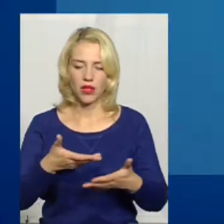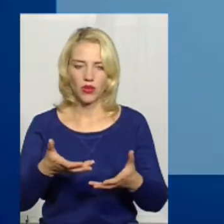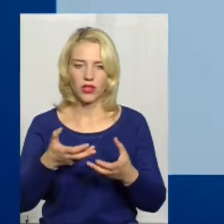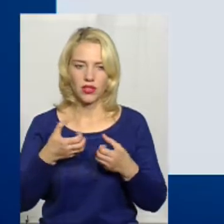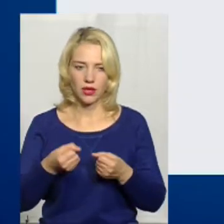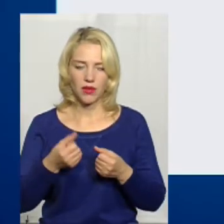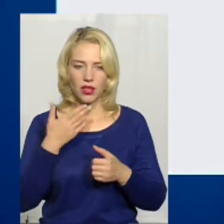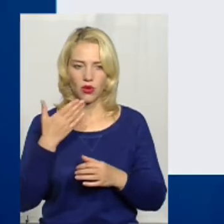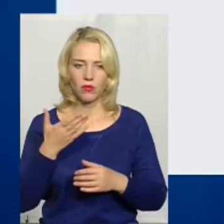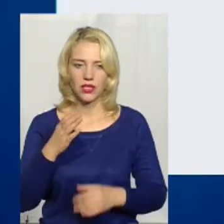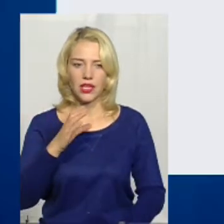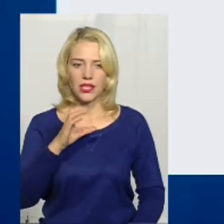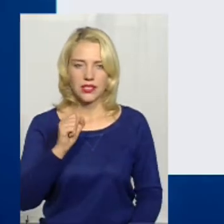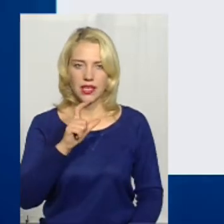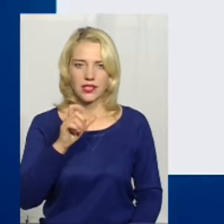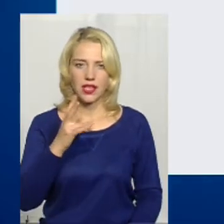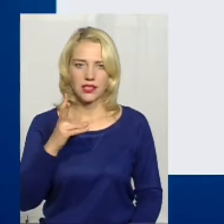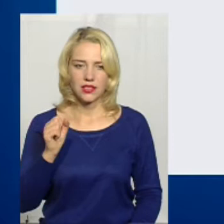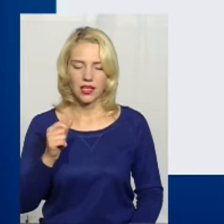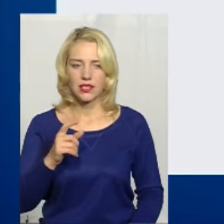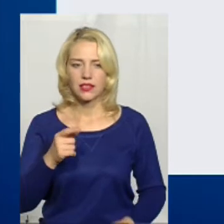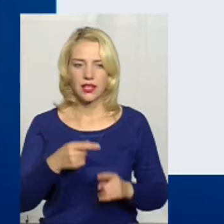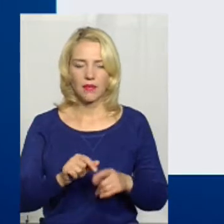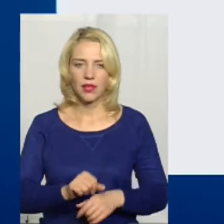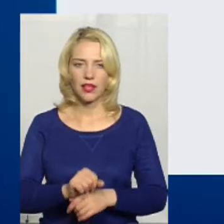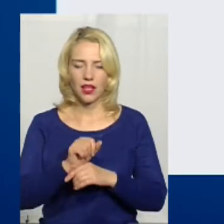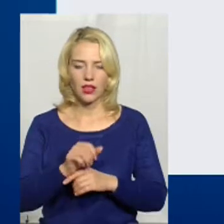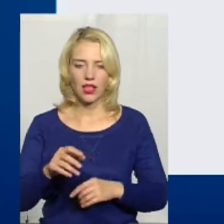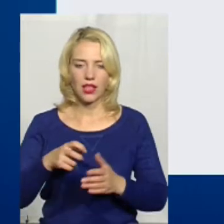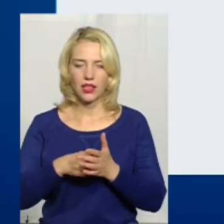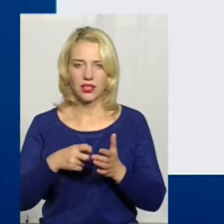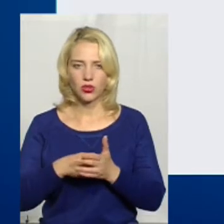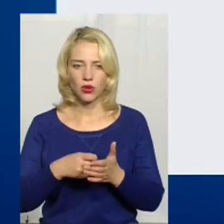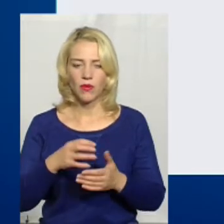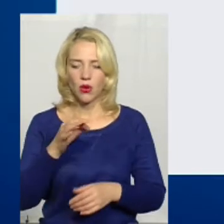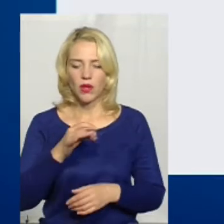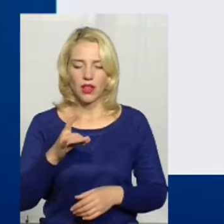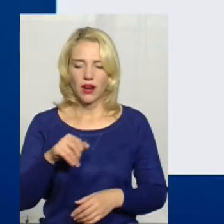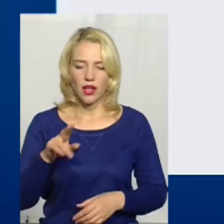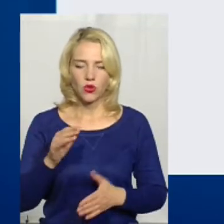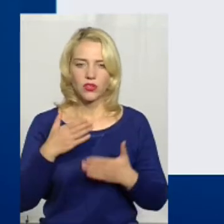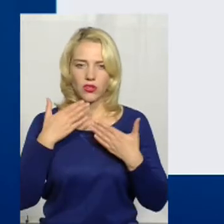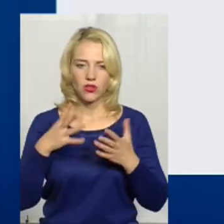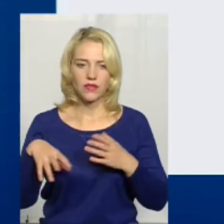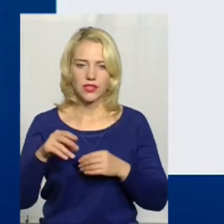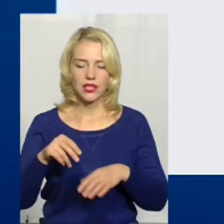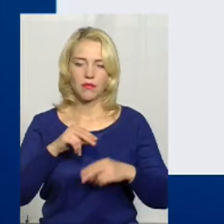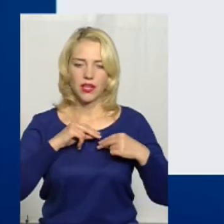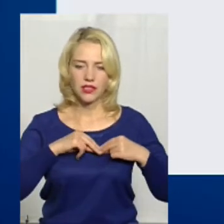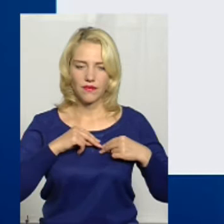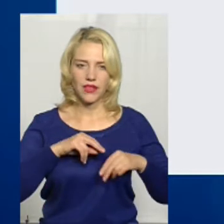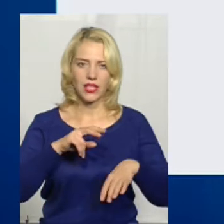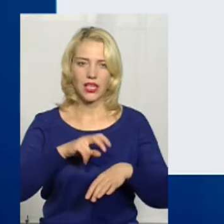Вона розповіла, що з пікетом та листом в облраду звернулися всі працівники, і лікарі, і фальшера,